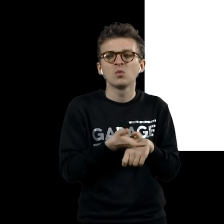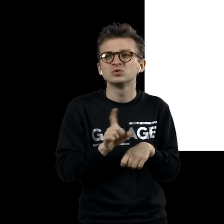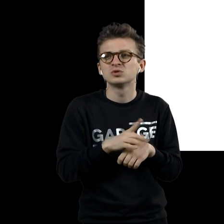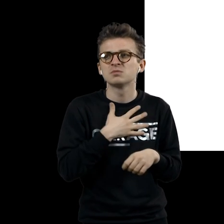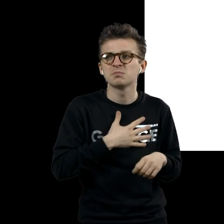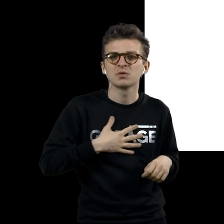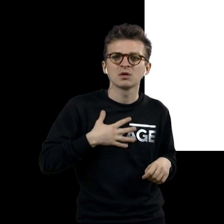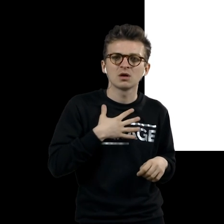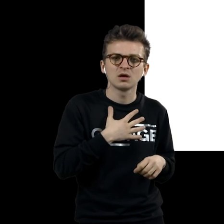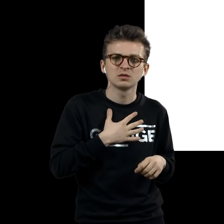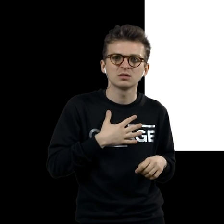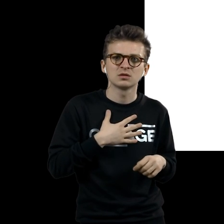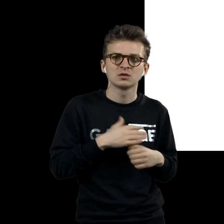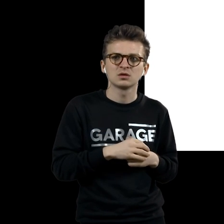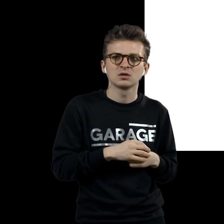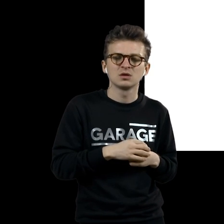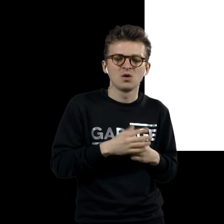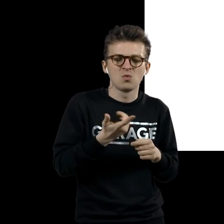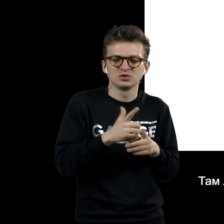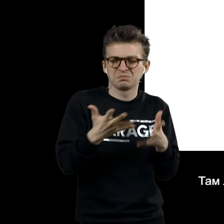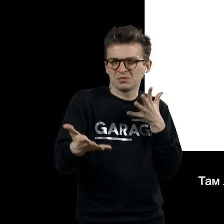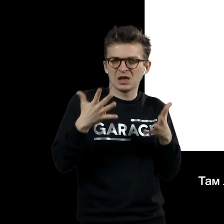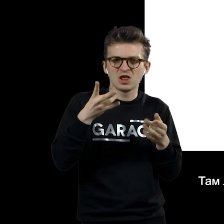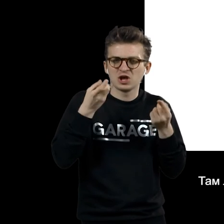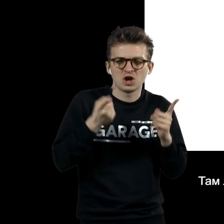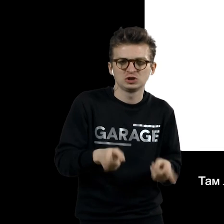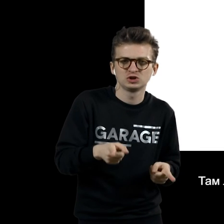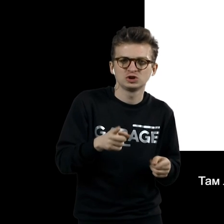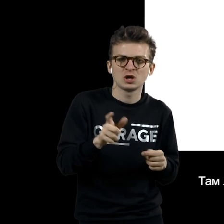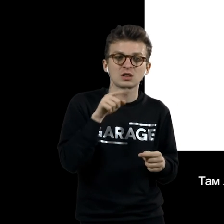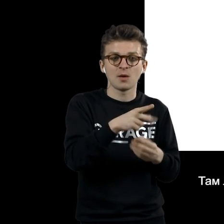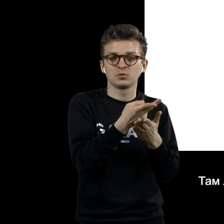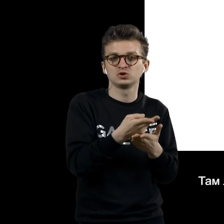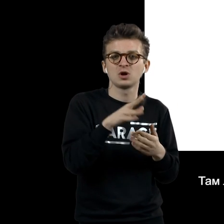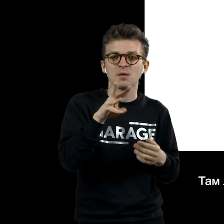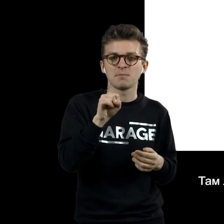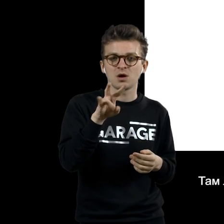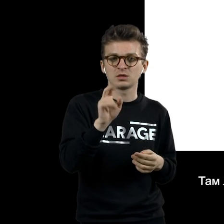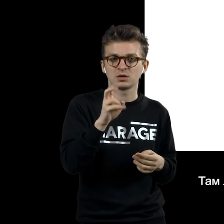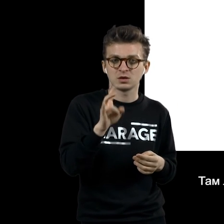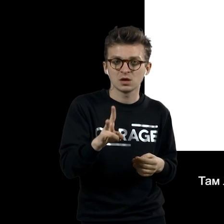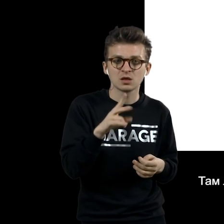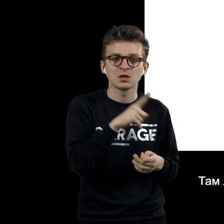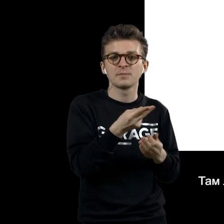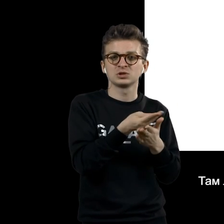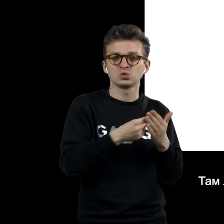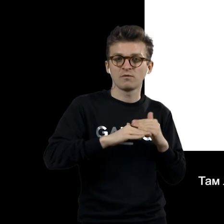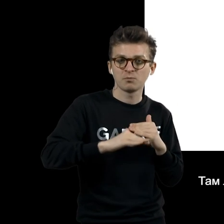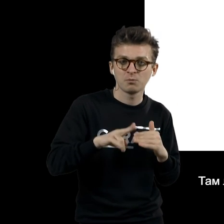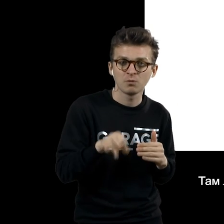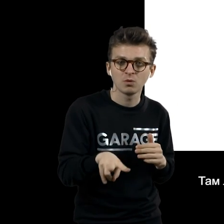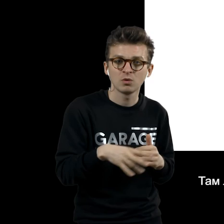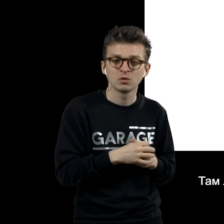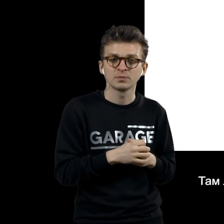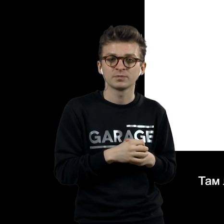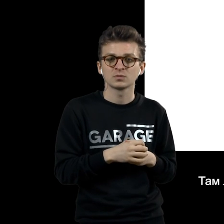гиперреалистический элемент. Там лежит манекен, там нарисованный фон, там, ну, в общем, как бы-то